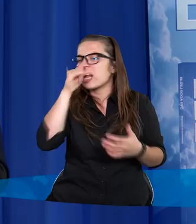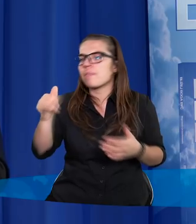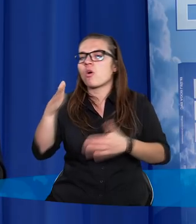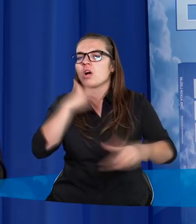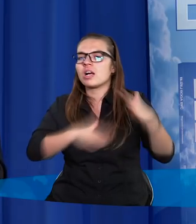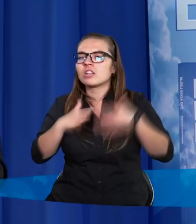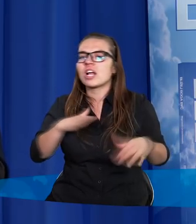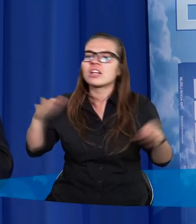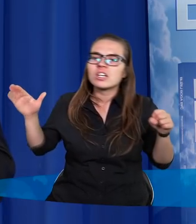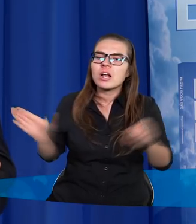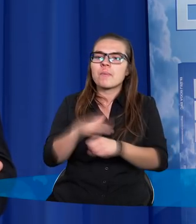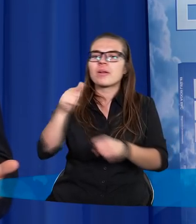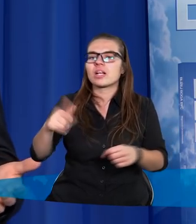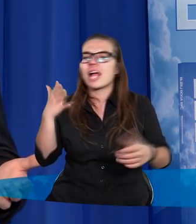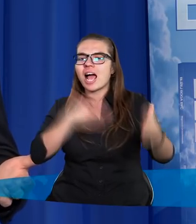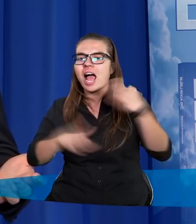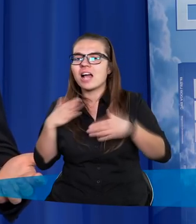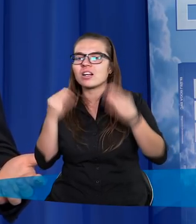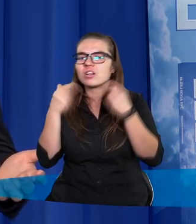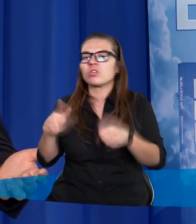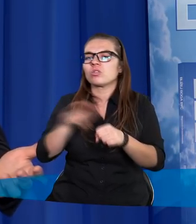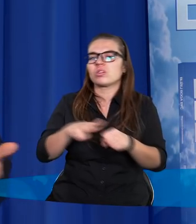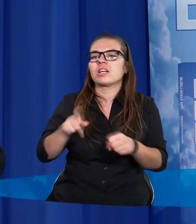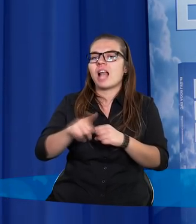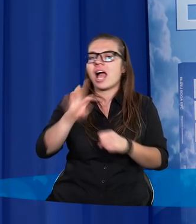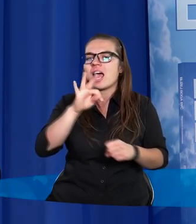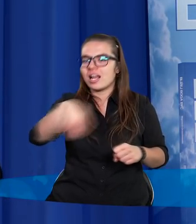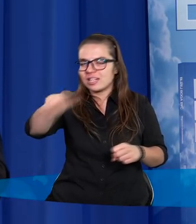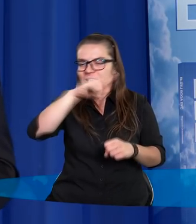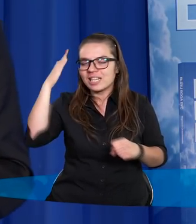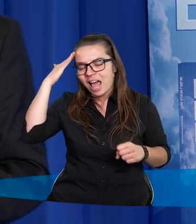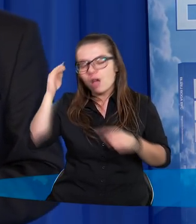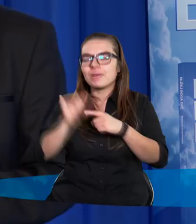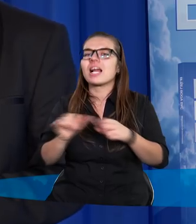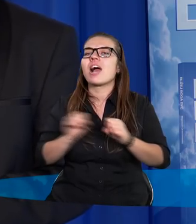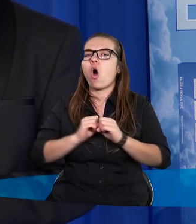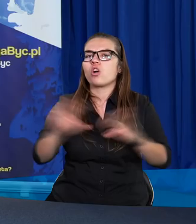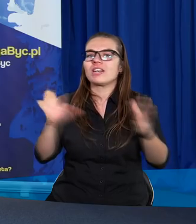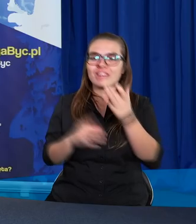pełnią radości, która przecież dla moich znajomych jest taka oczywista.